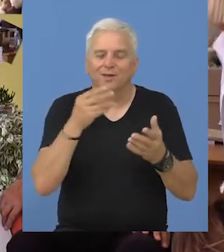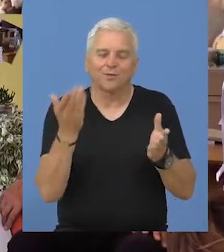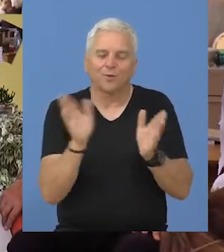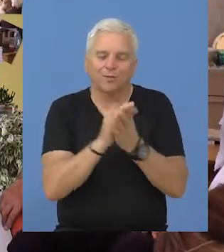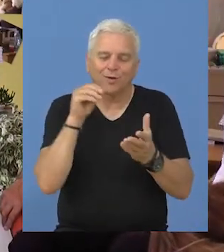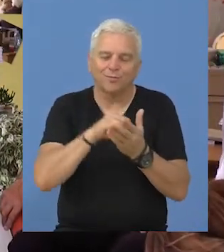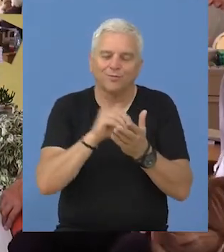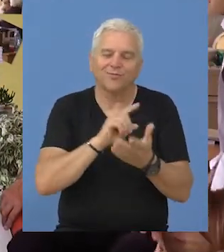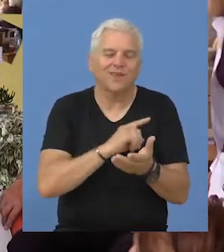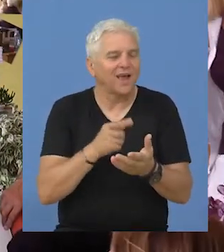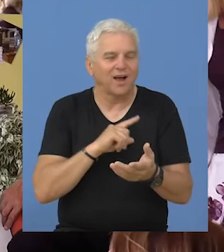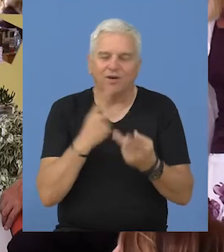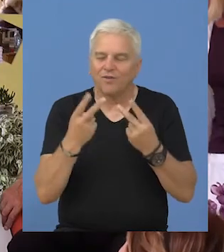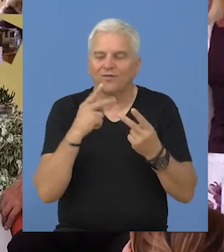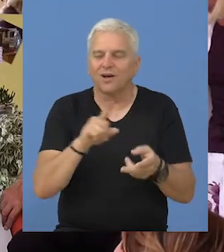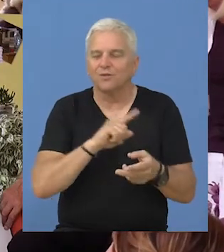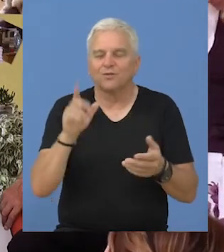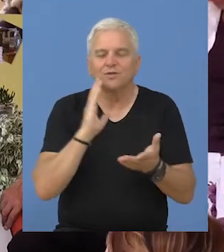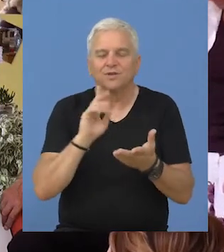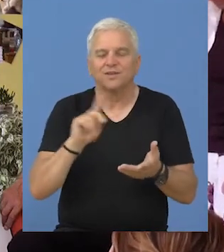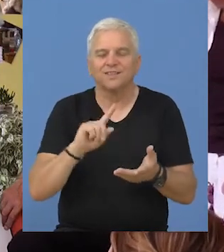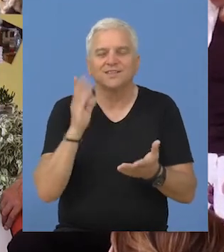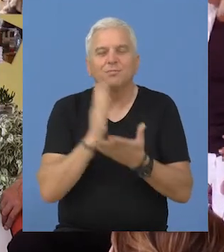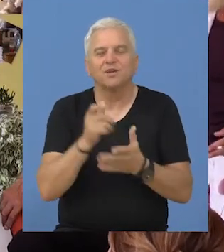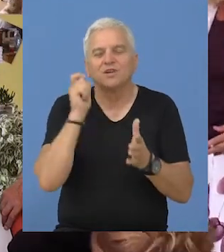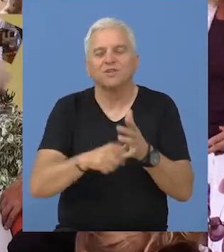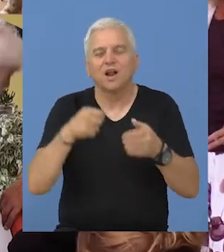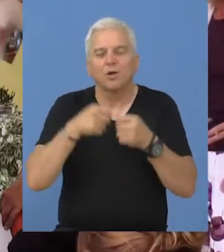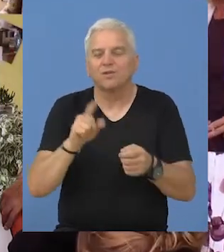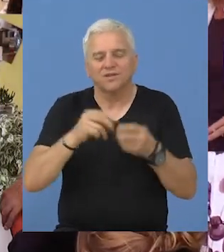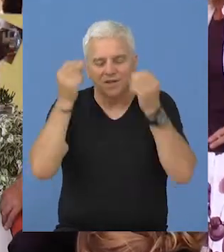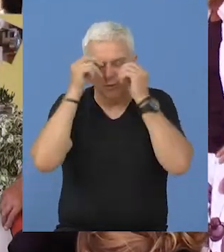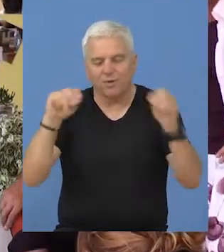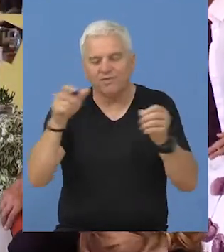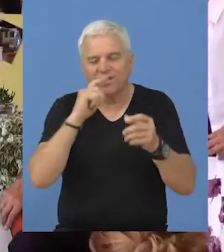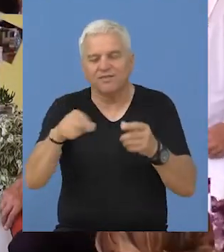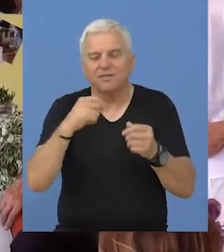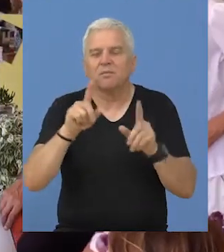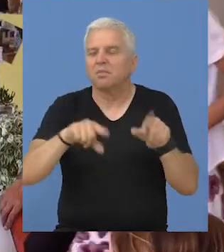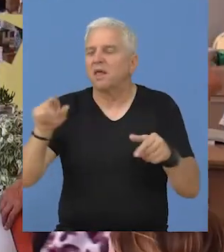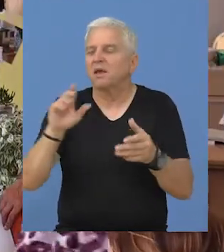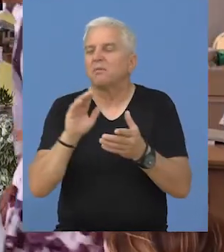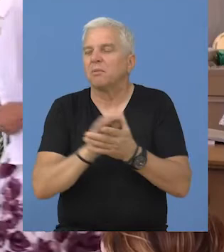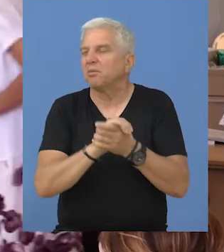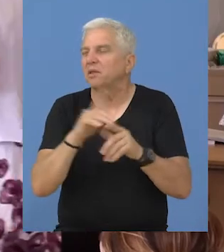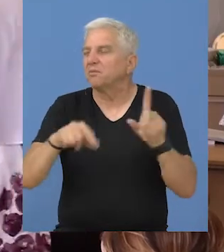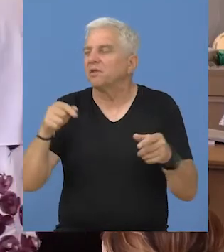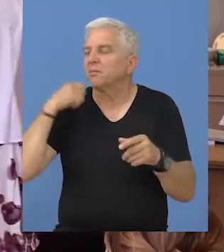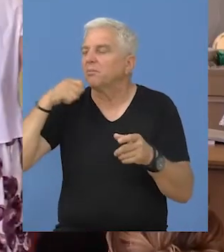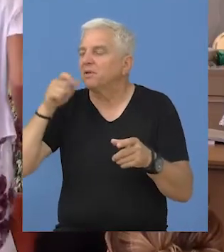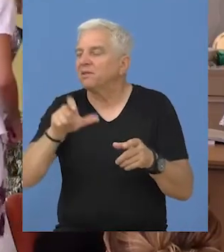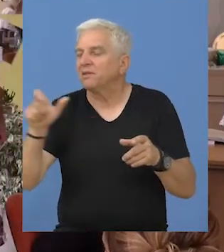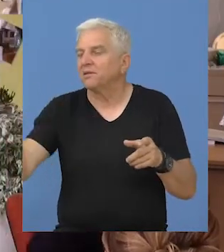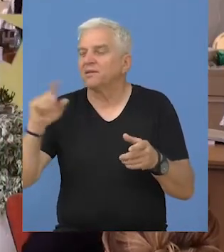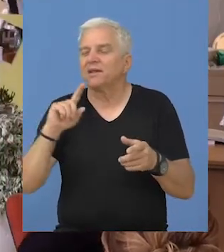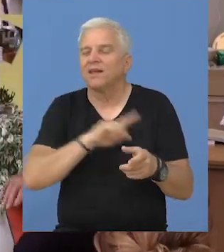zborniku? Mnogo. Dok nisam bila član kluba, nisam ni objavljivala, samo sam tako prijateljima pokazivala, recitovala,